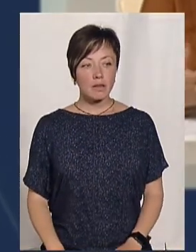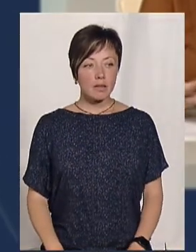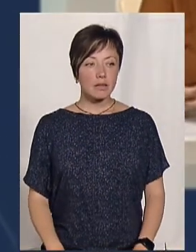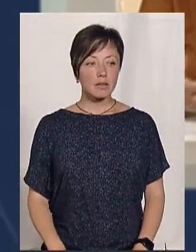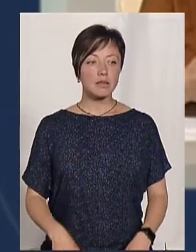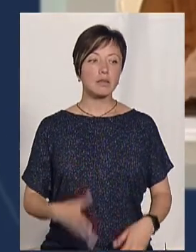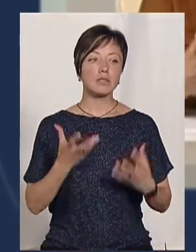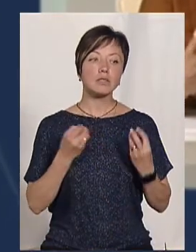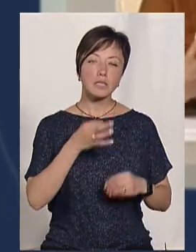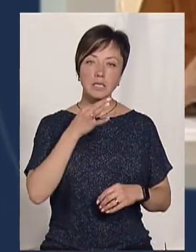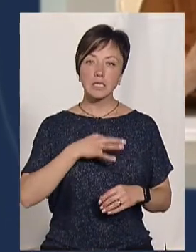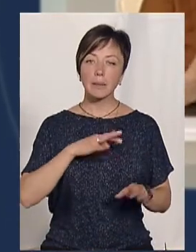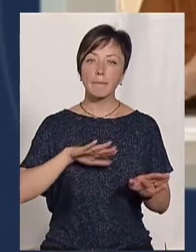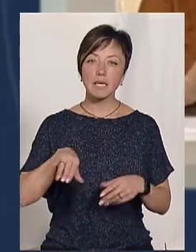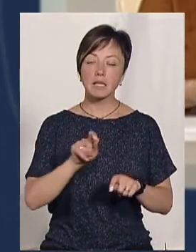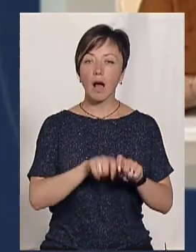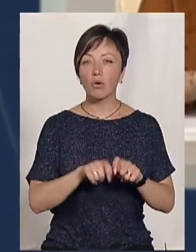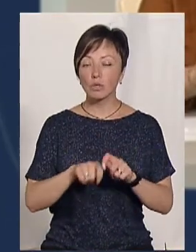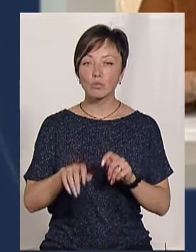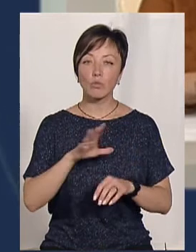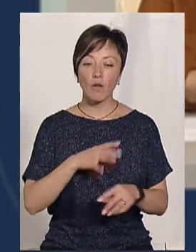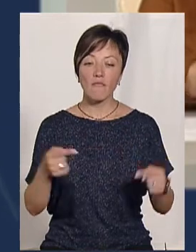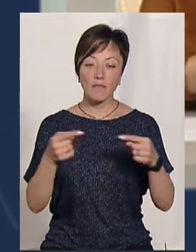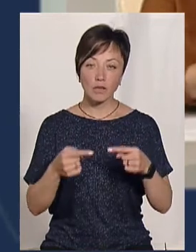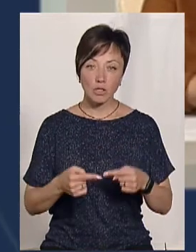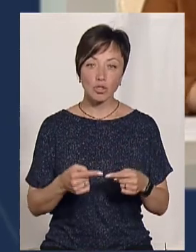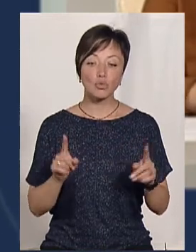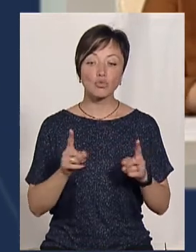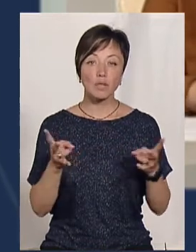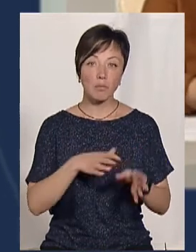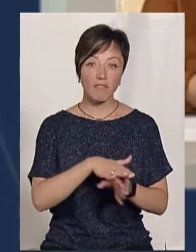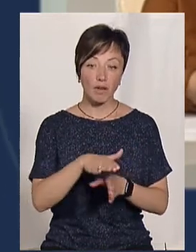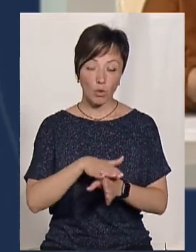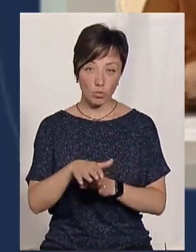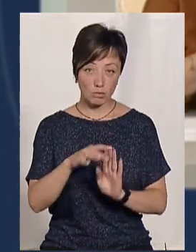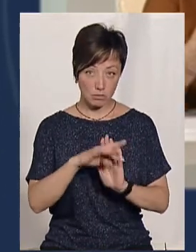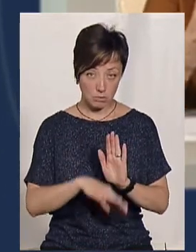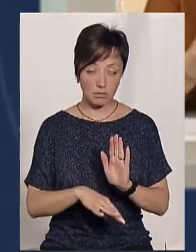після того аудиту, коли було вже визначено, які роботи потрібно зробити,